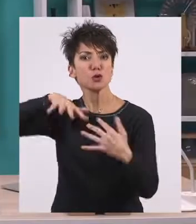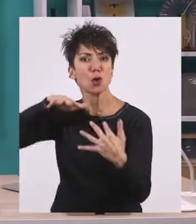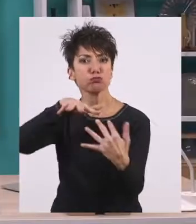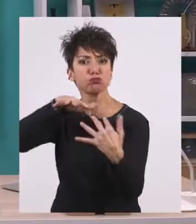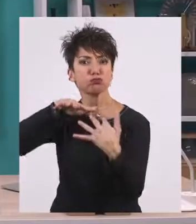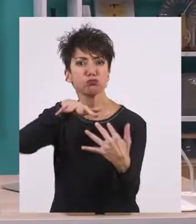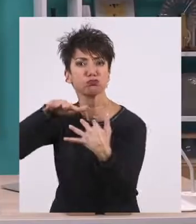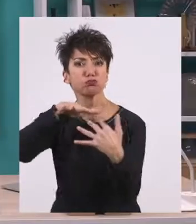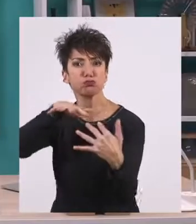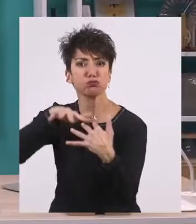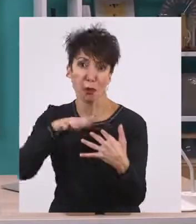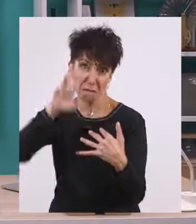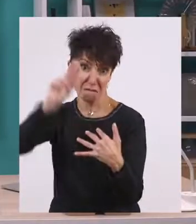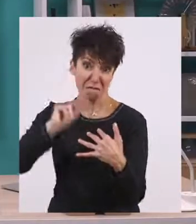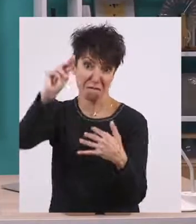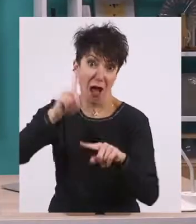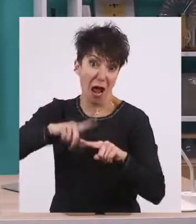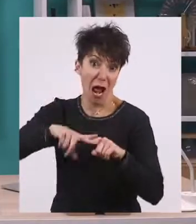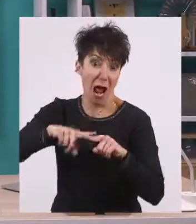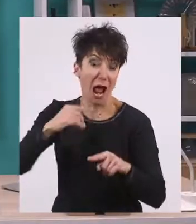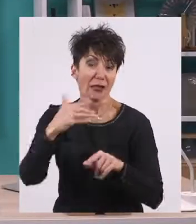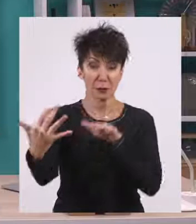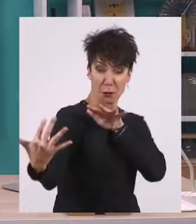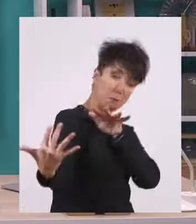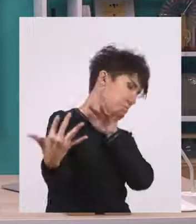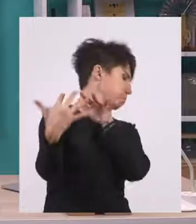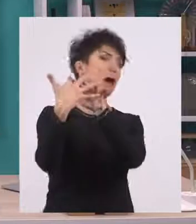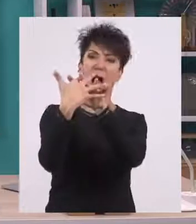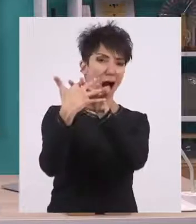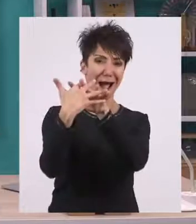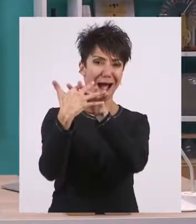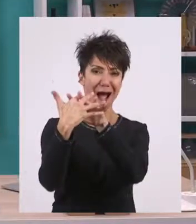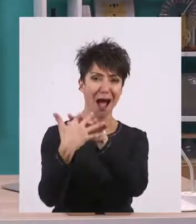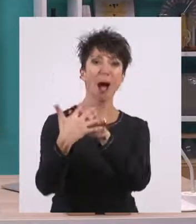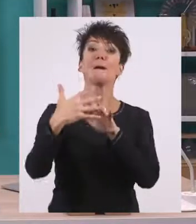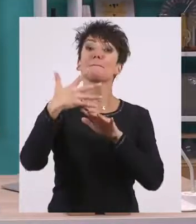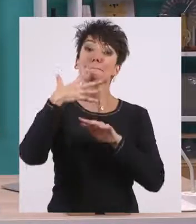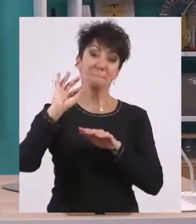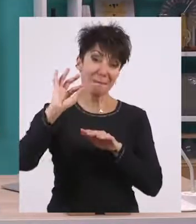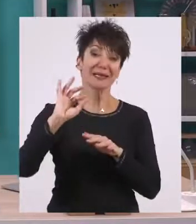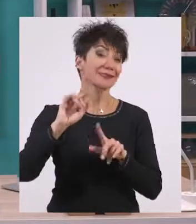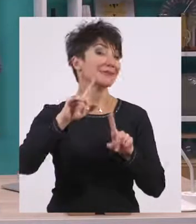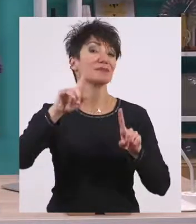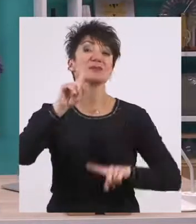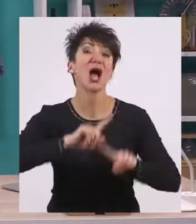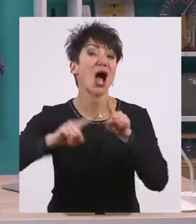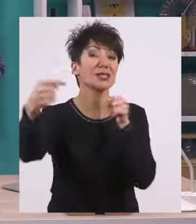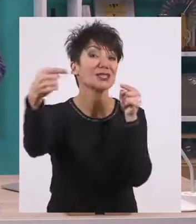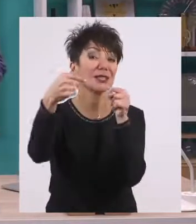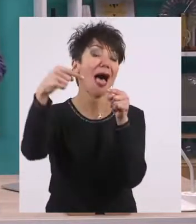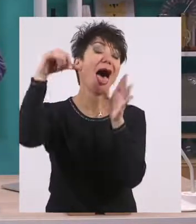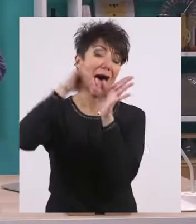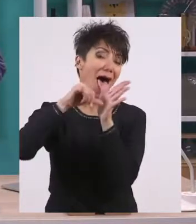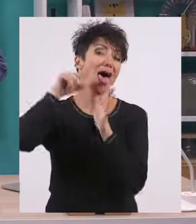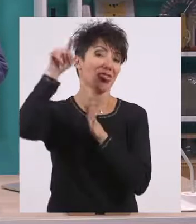Εκεί θα συγκρουστεί με την ιδεολογικά αντίθετη πολυκράτος του ελληνικού κόσμου, την